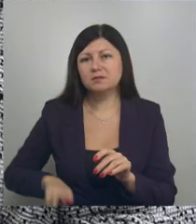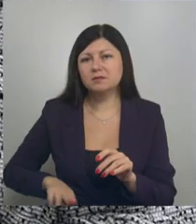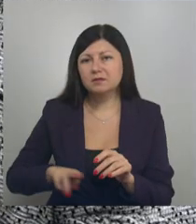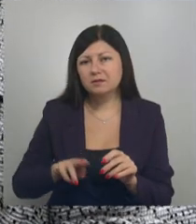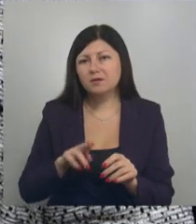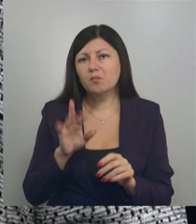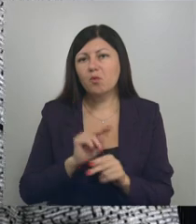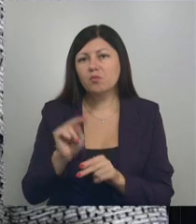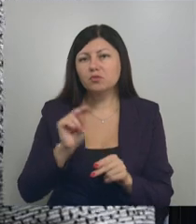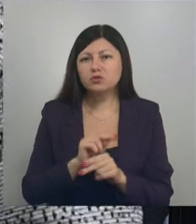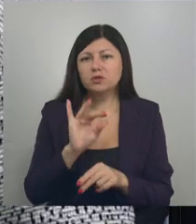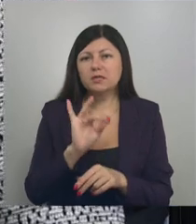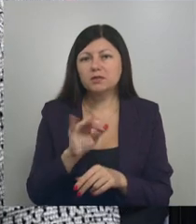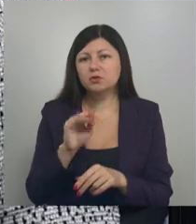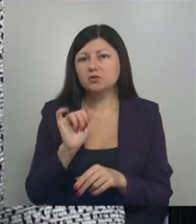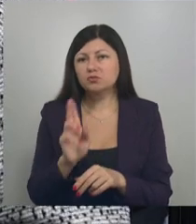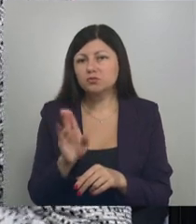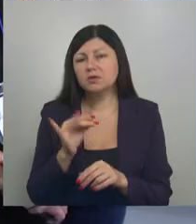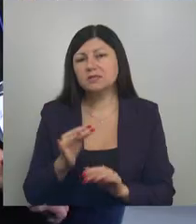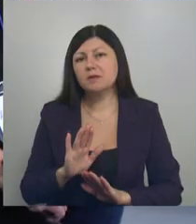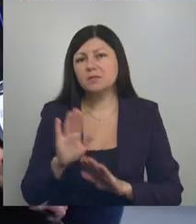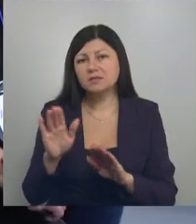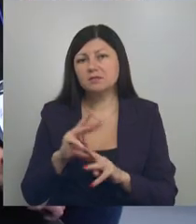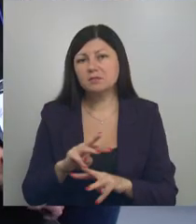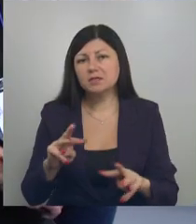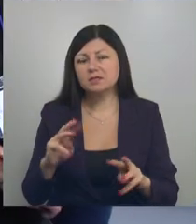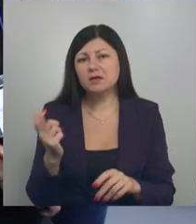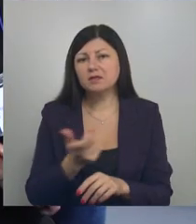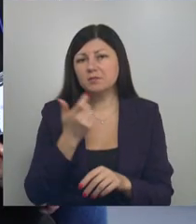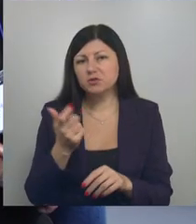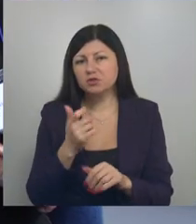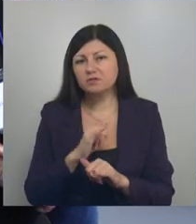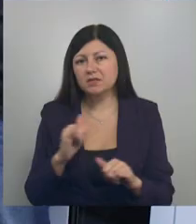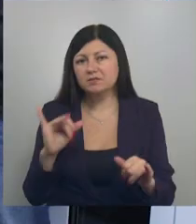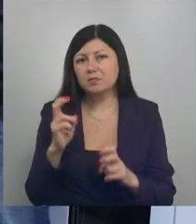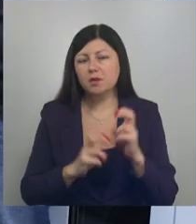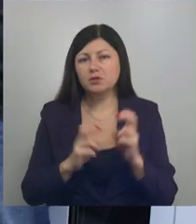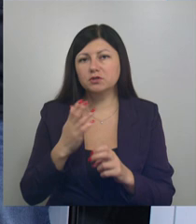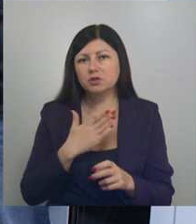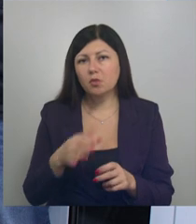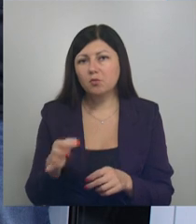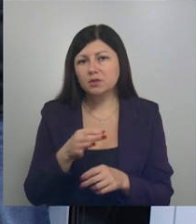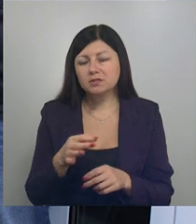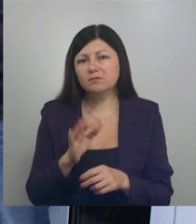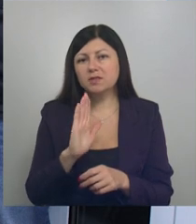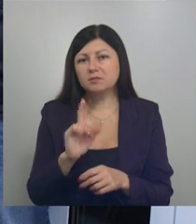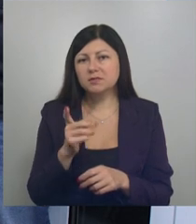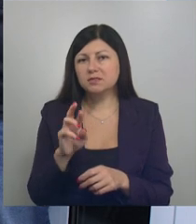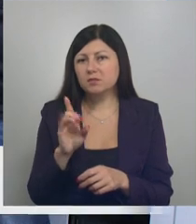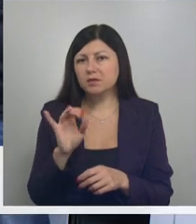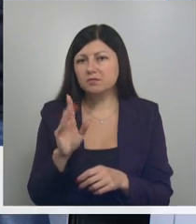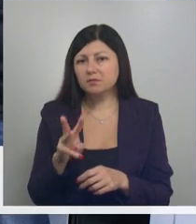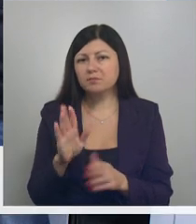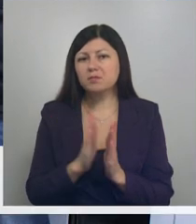компетенции по обучению Ириной Жук и заместителем министра экономического развития и промышленности нашей области Владимиром Зябревым. Прошу